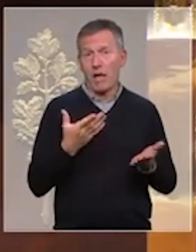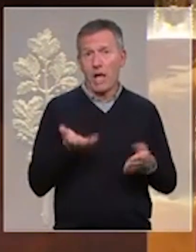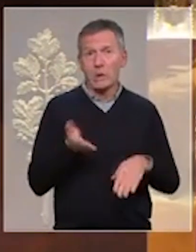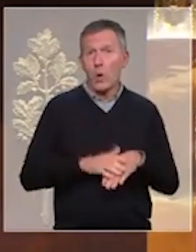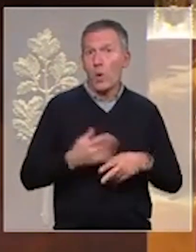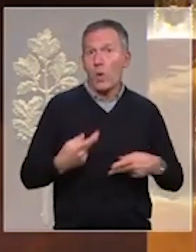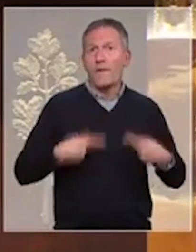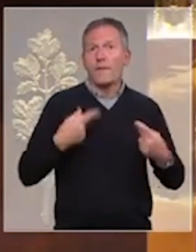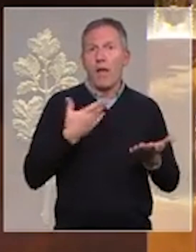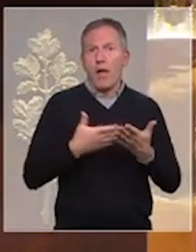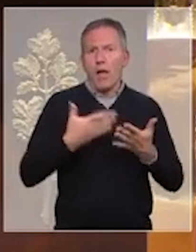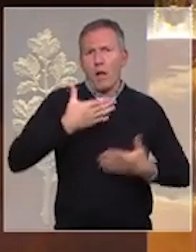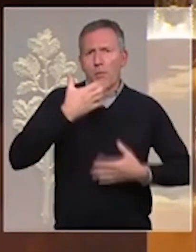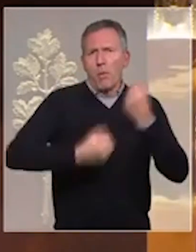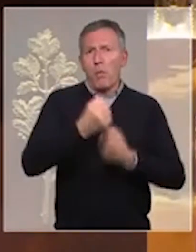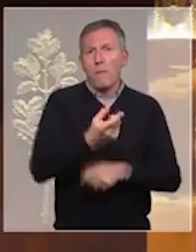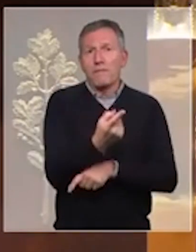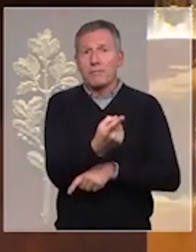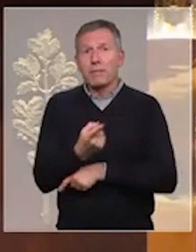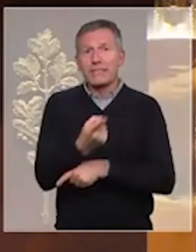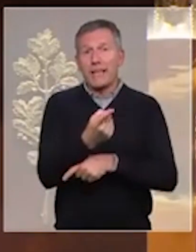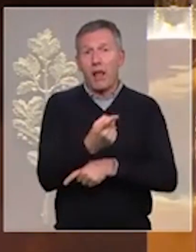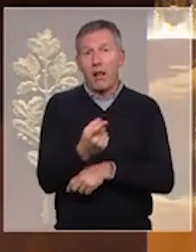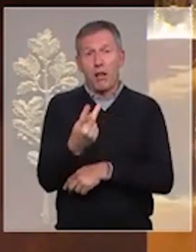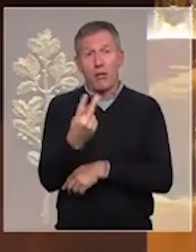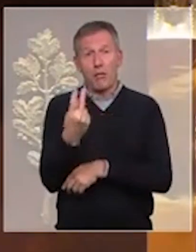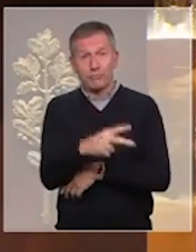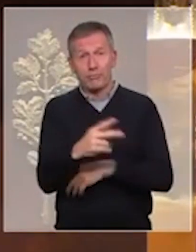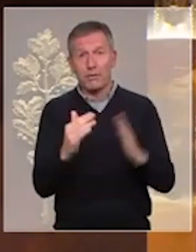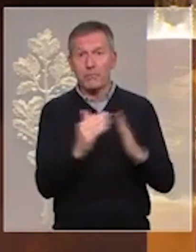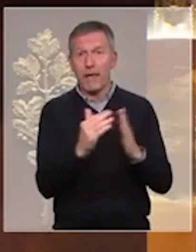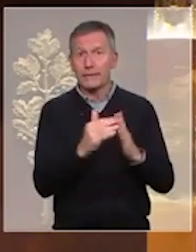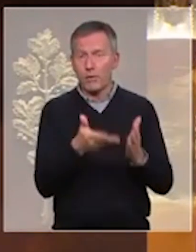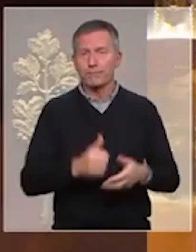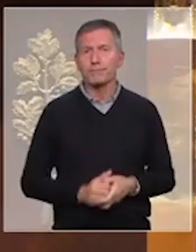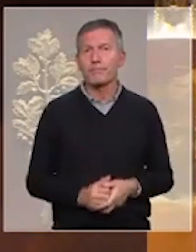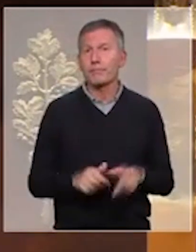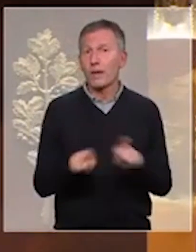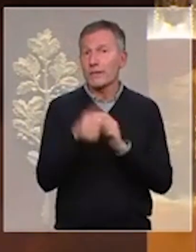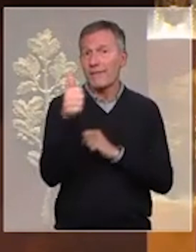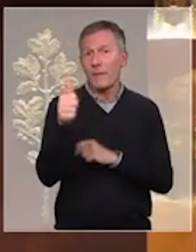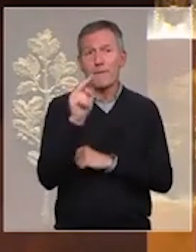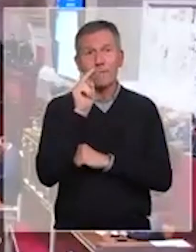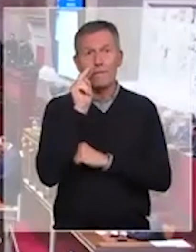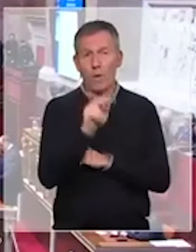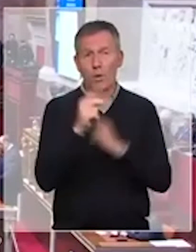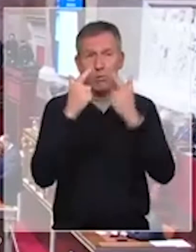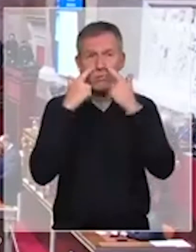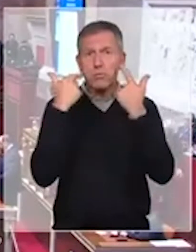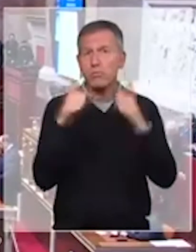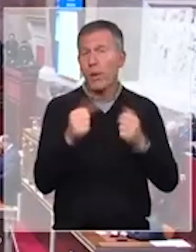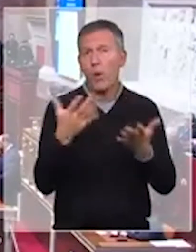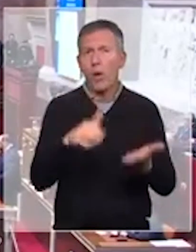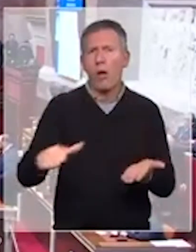après une frappe de missiles sur sa maison ? Vous avez pu voir de vos propres yeux l'ampleur de